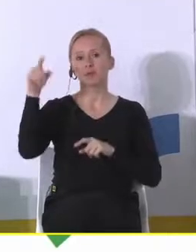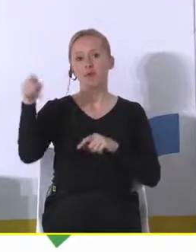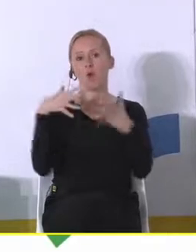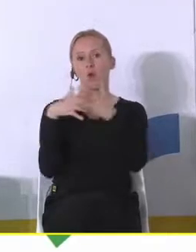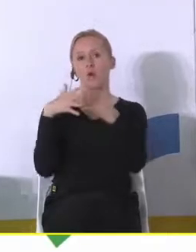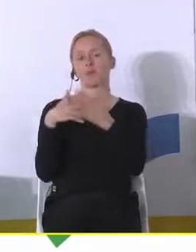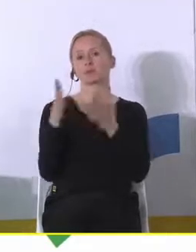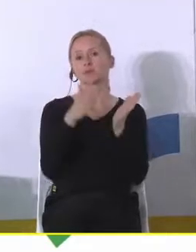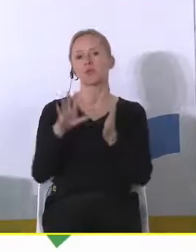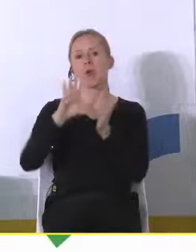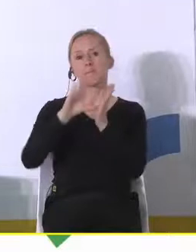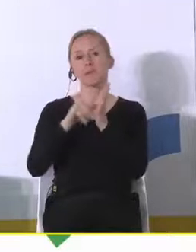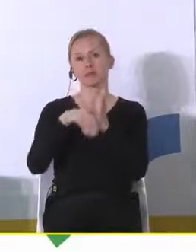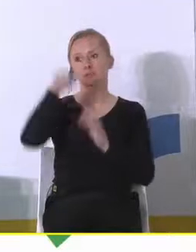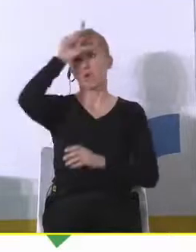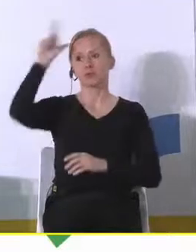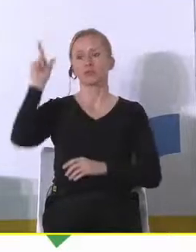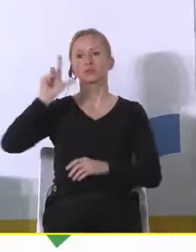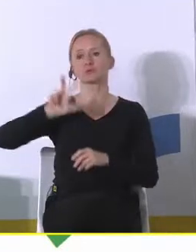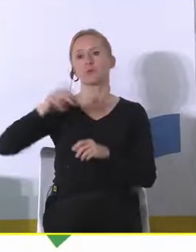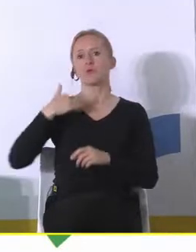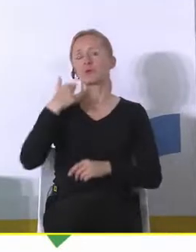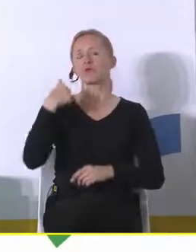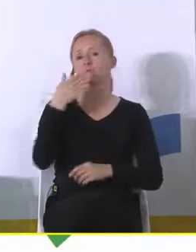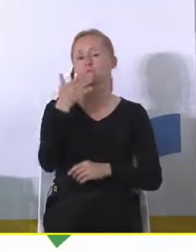raportu Miasto-Ludzi, o którym mówiłem. Dzień dobry.